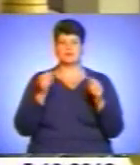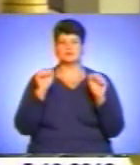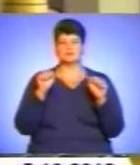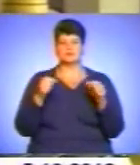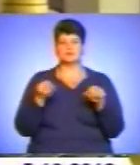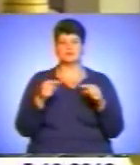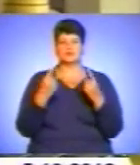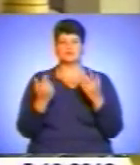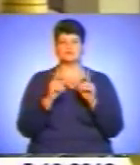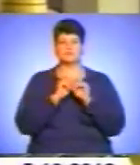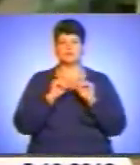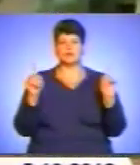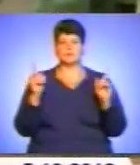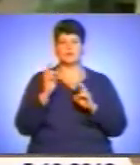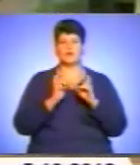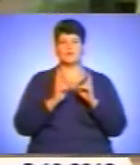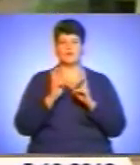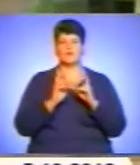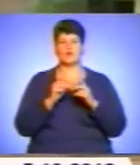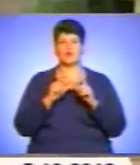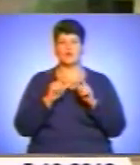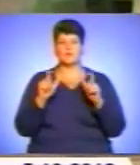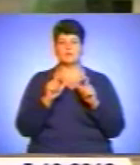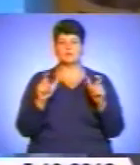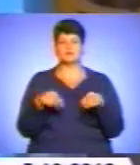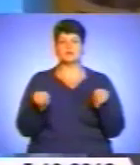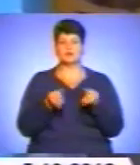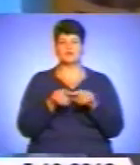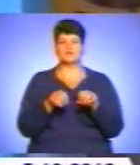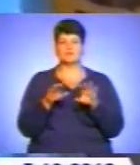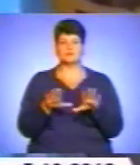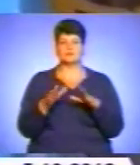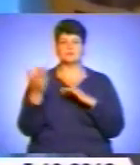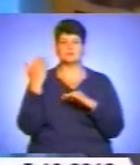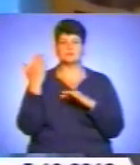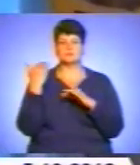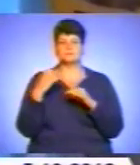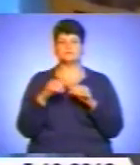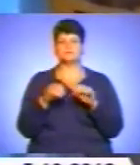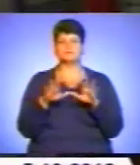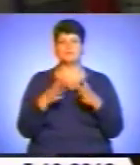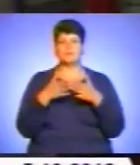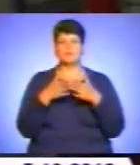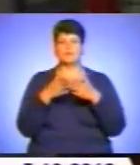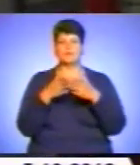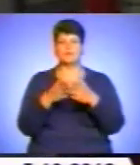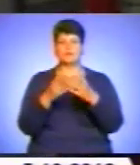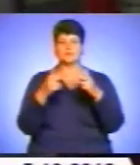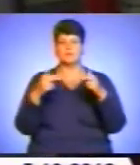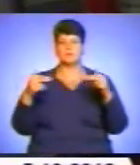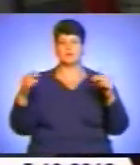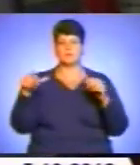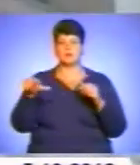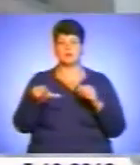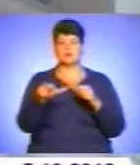унікального промислового комплексу. Порудження станції також вирішило давню історичну проблему тудноплавства на Дніпрі – водопостачання міст